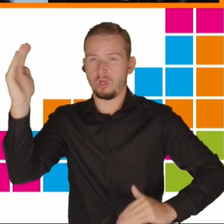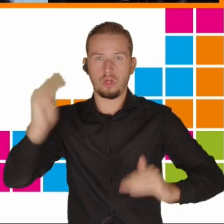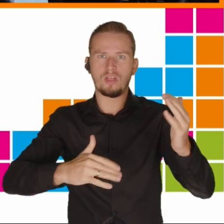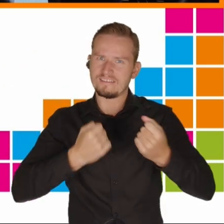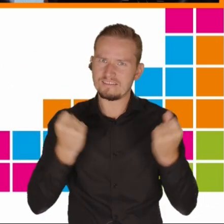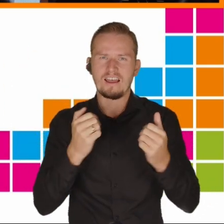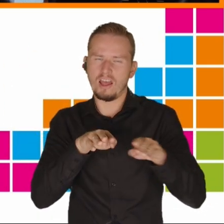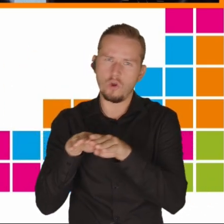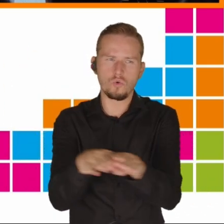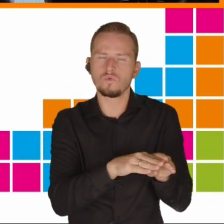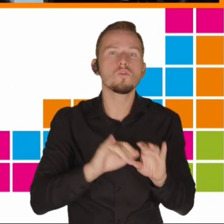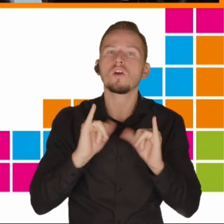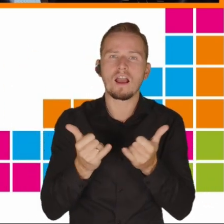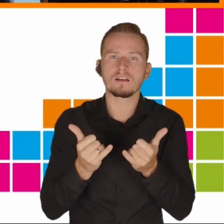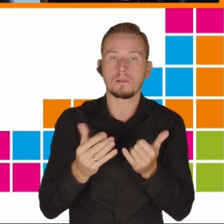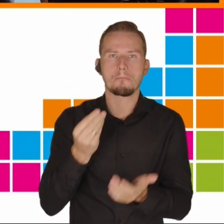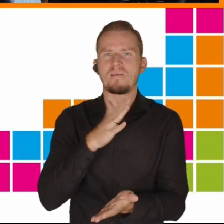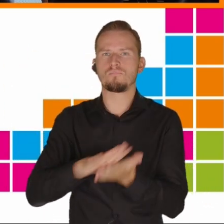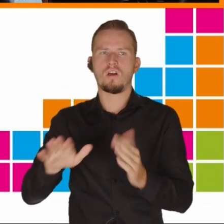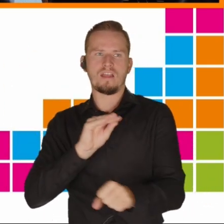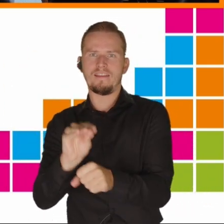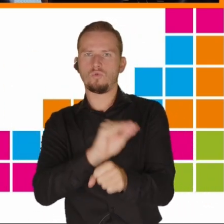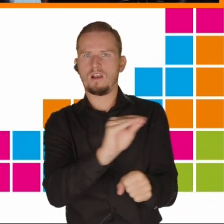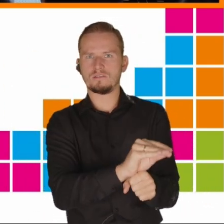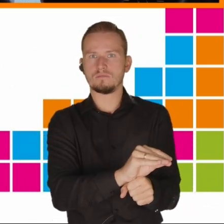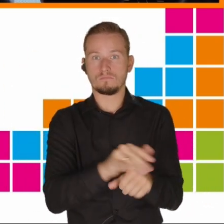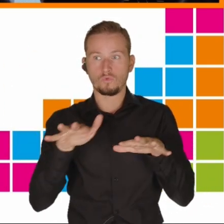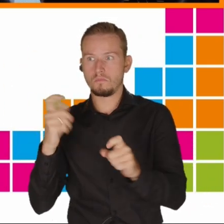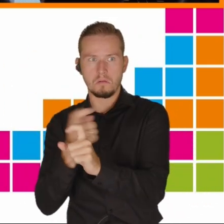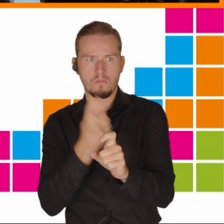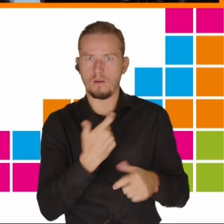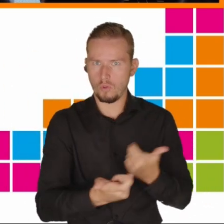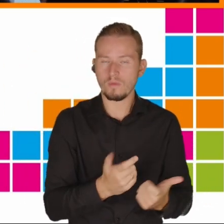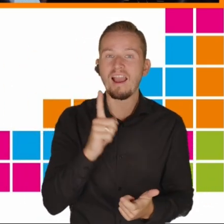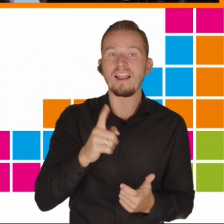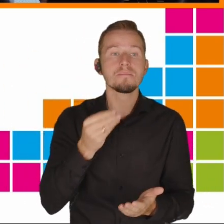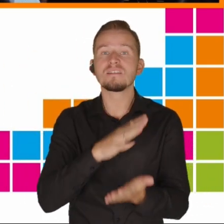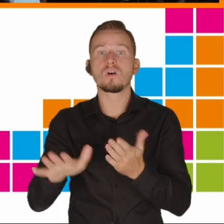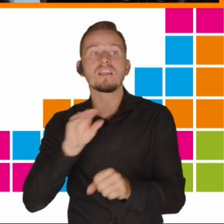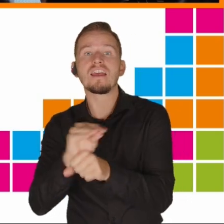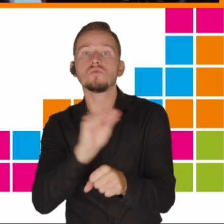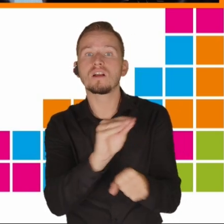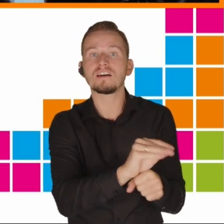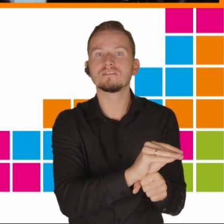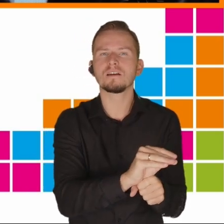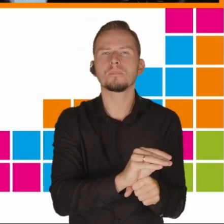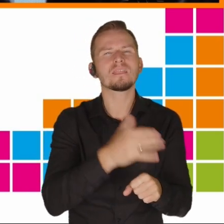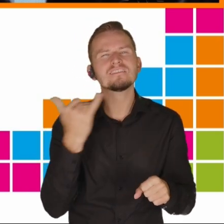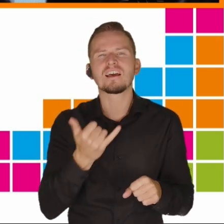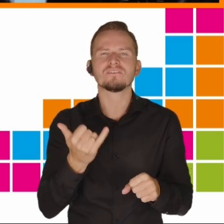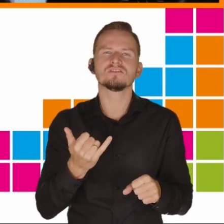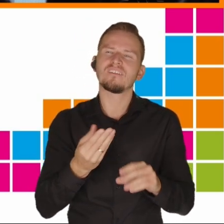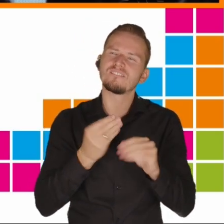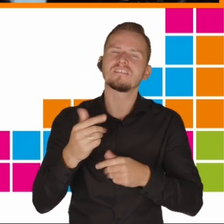publiczna. Wiele krajów jej używa. Jednak bezpłatna edukacja publiczna jest najczęściej narzędziem polityki w celu promowania